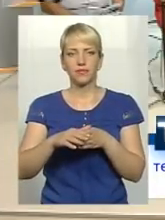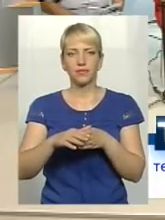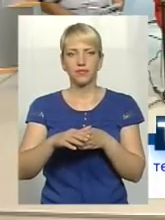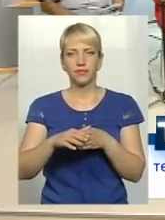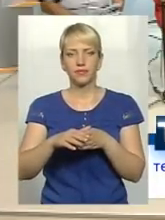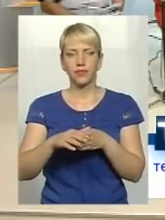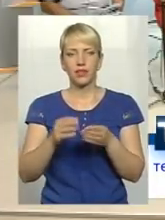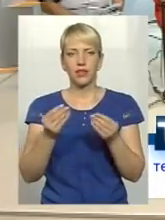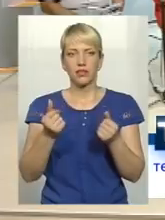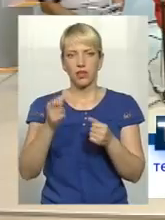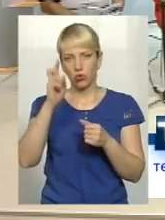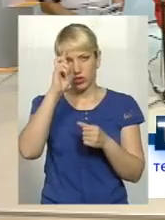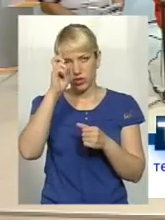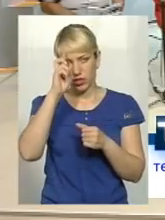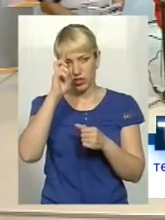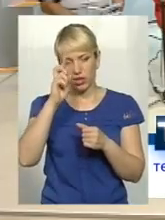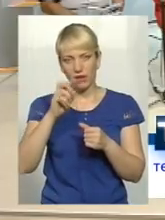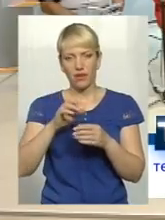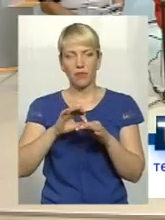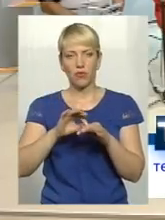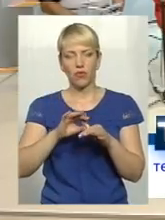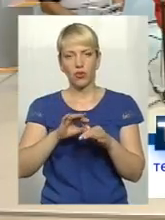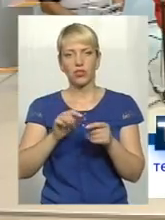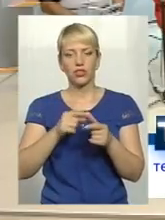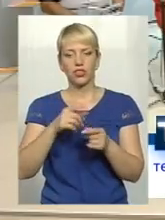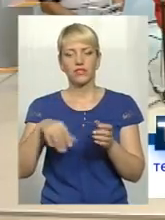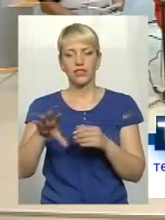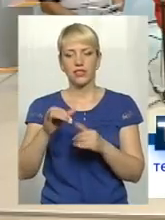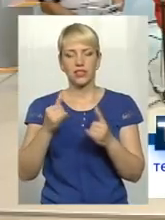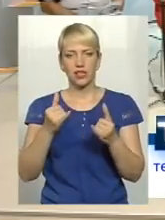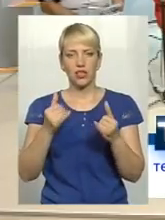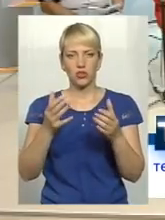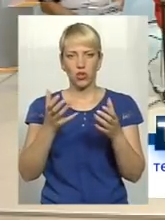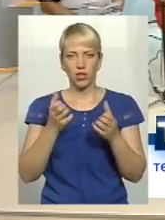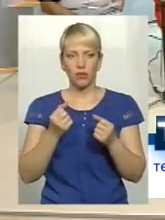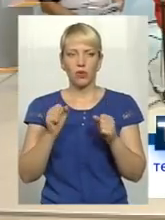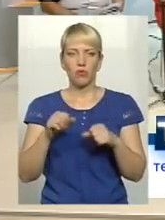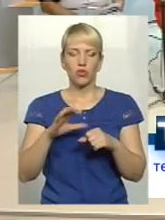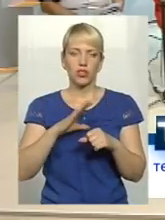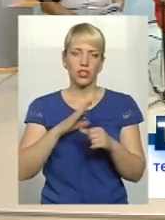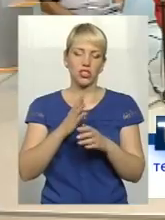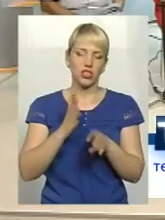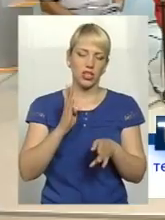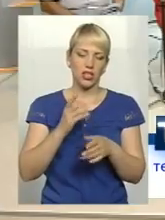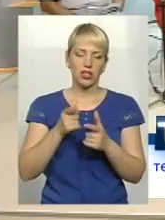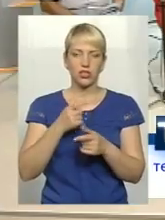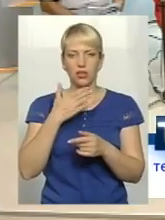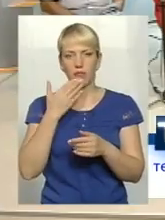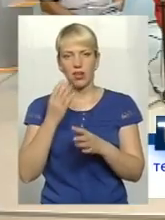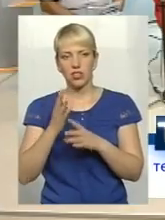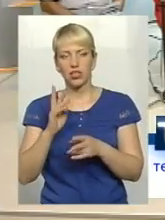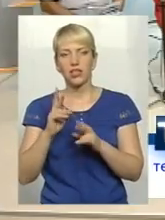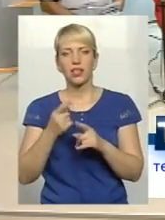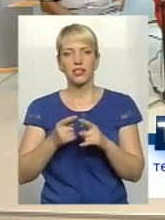кошт держави проходить, і чи всі зараз отримують, тобто, можливо, є черга, немає, як це взагалі відбувається?